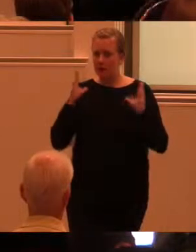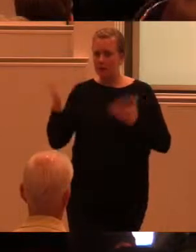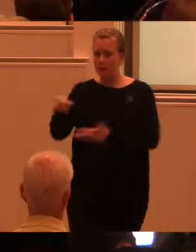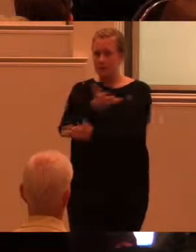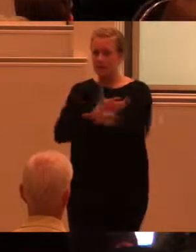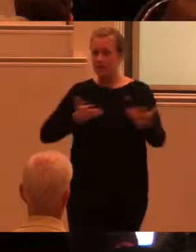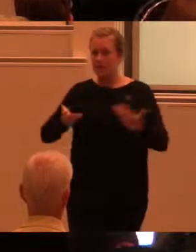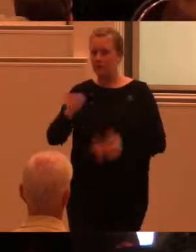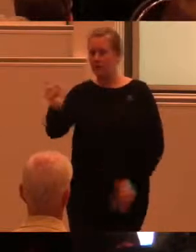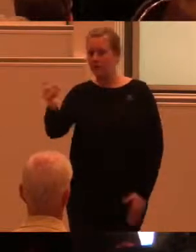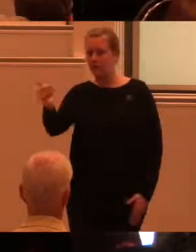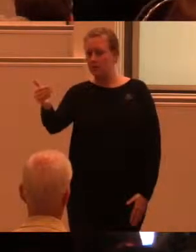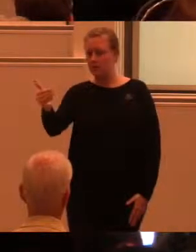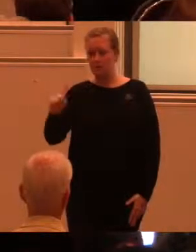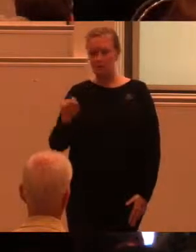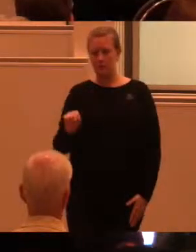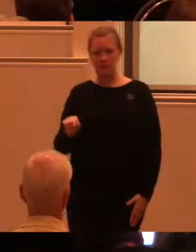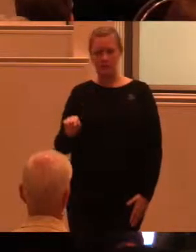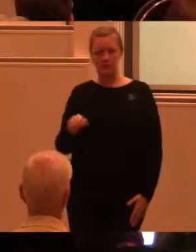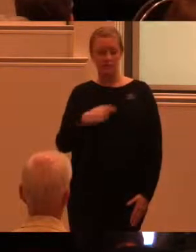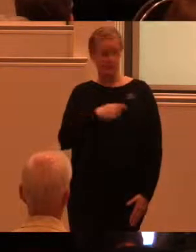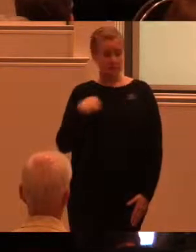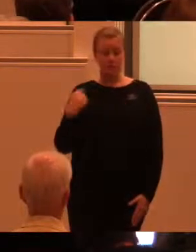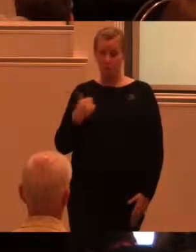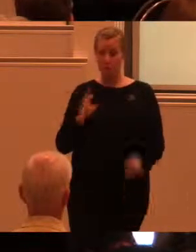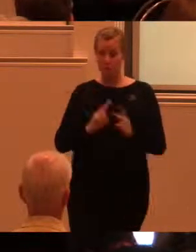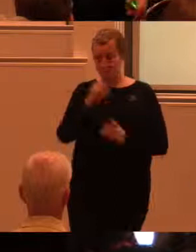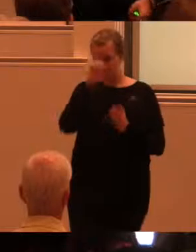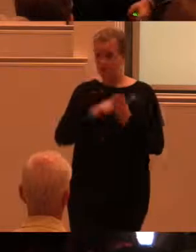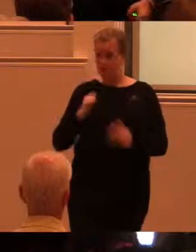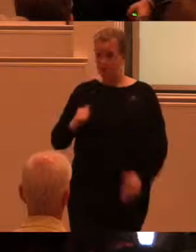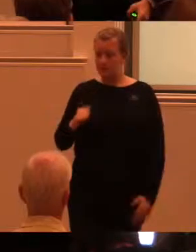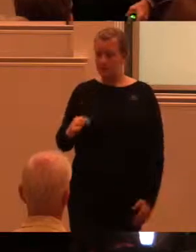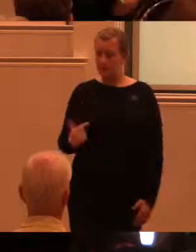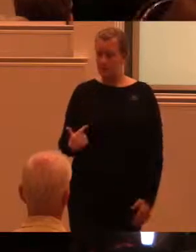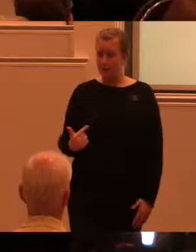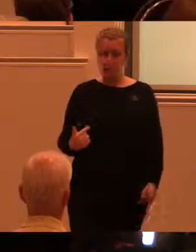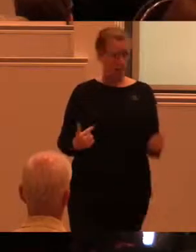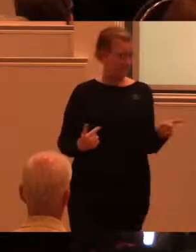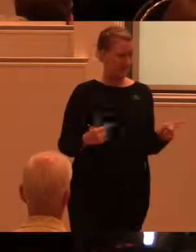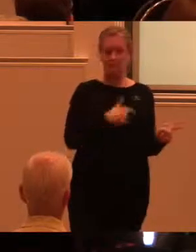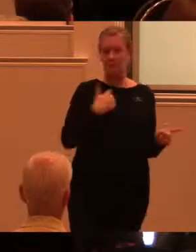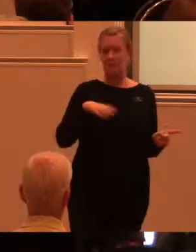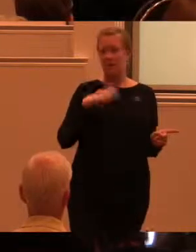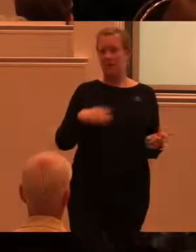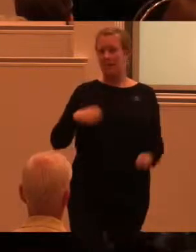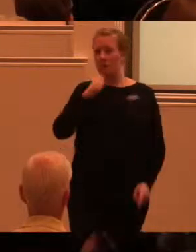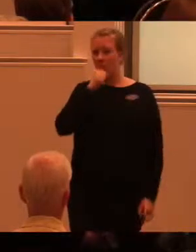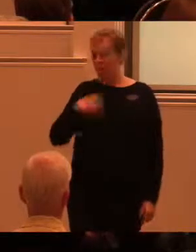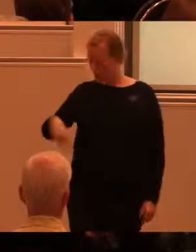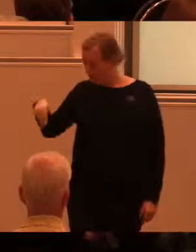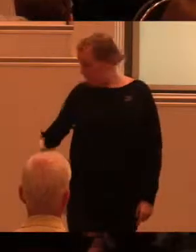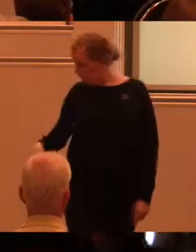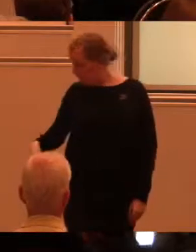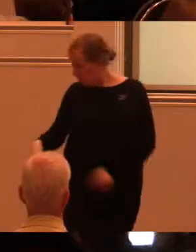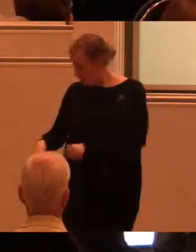Det är ett slags... Vi är varandras förutsättningar för delaktighet. Du vill alltså inte ha gubbar som står innanför en hög tröskel och säger tar